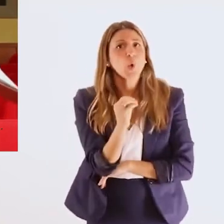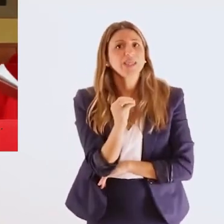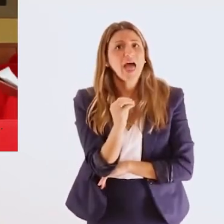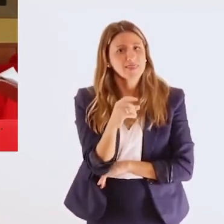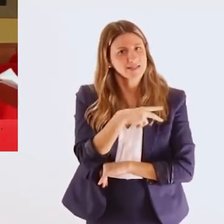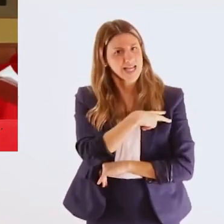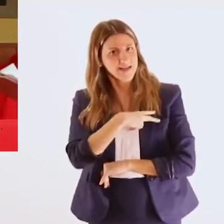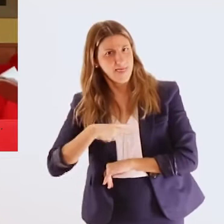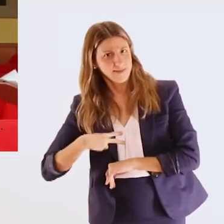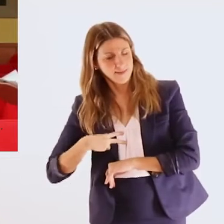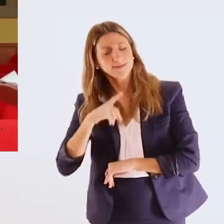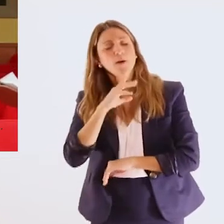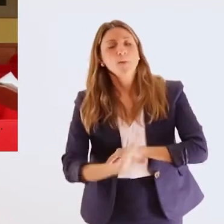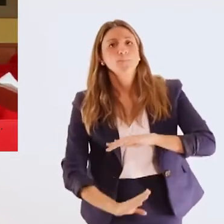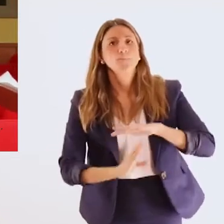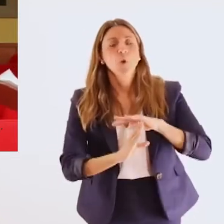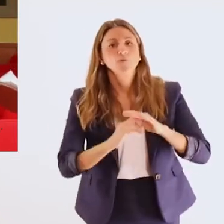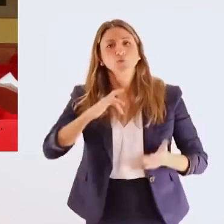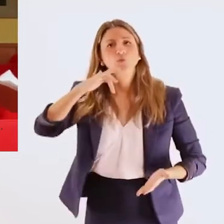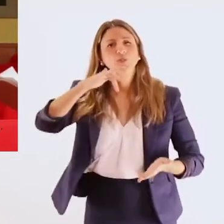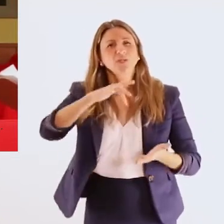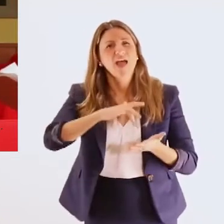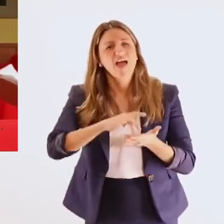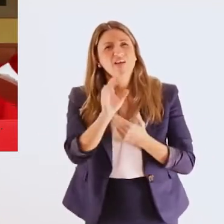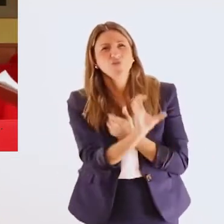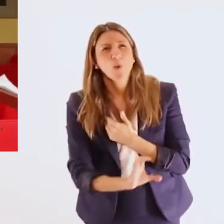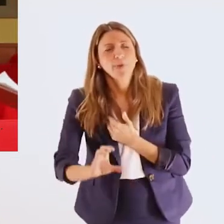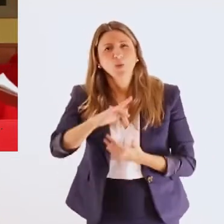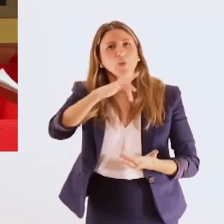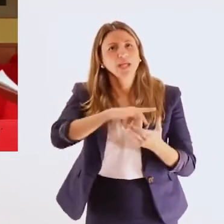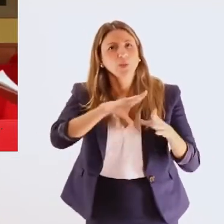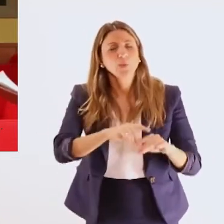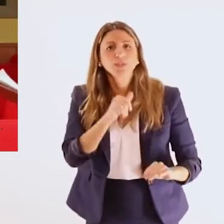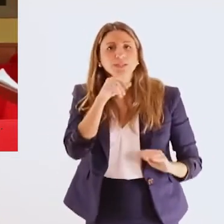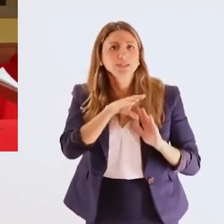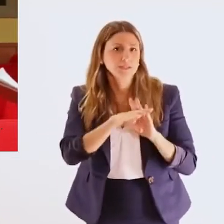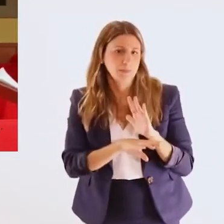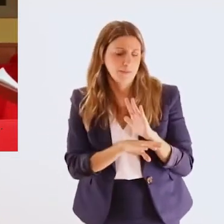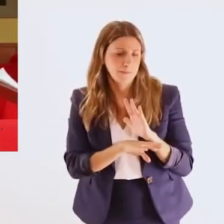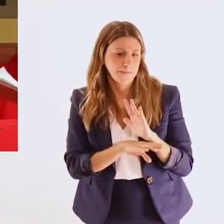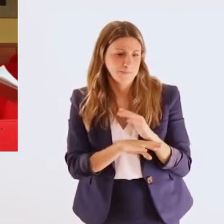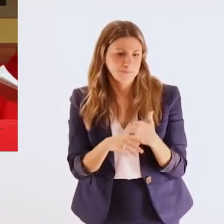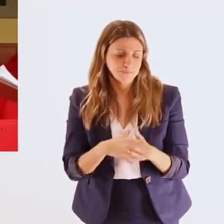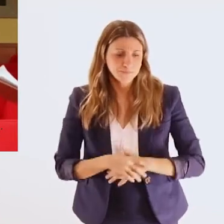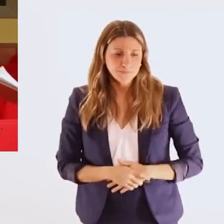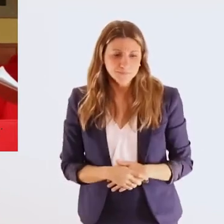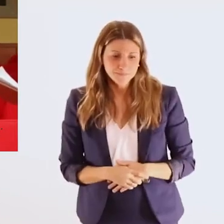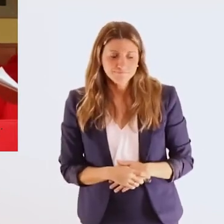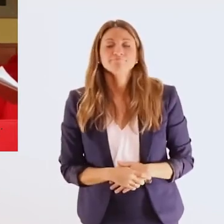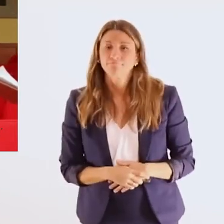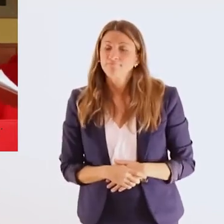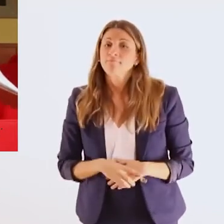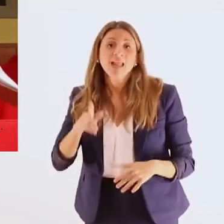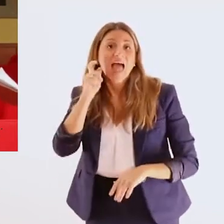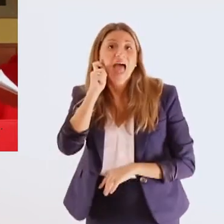Ψενοφόντα Κοντιάδη, τον πρόεδρο του Κέντρου Ευρωπαϊκού και Συνταγματικού Δικαίου, Δημήτρη